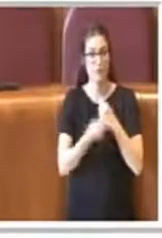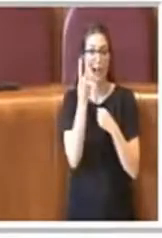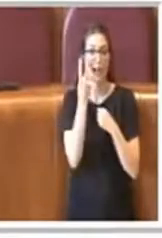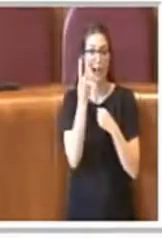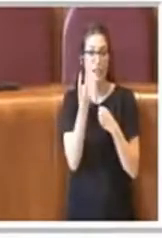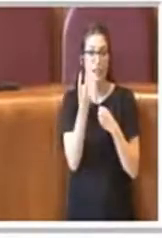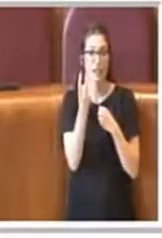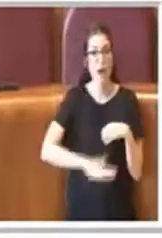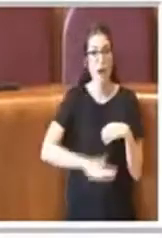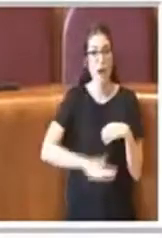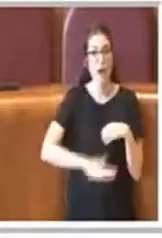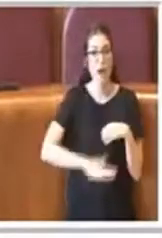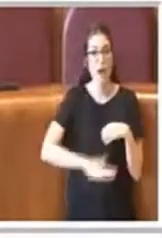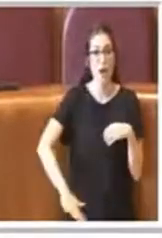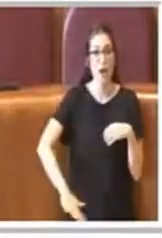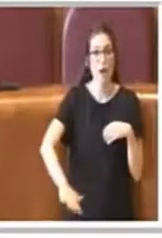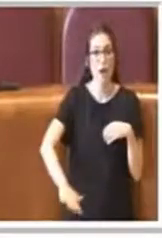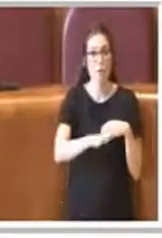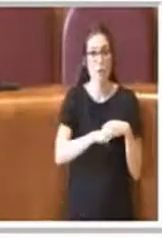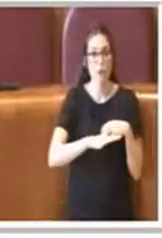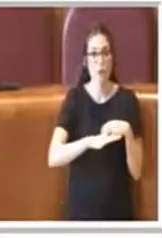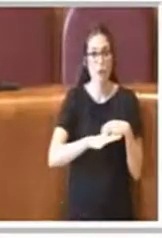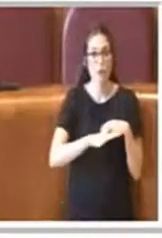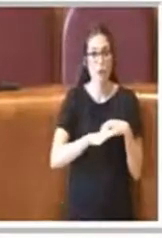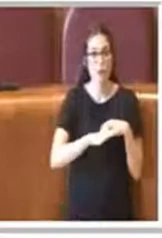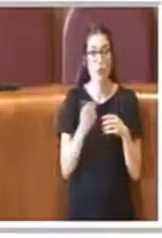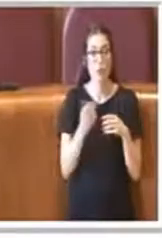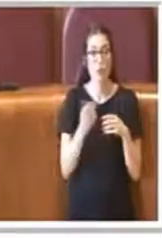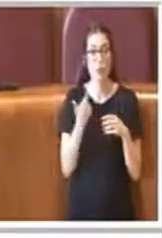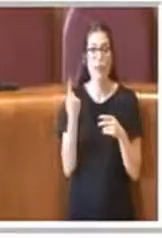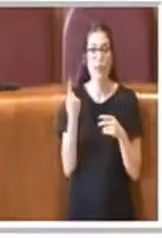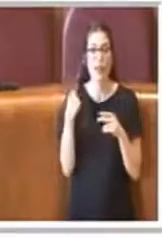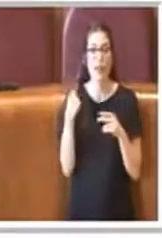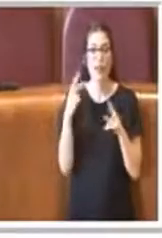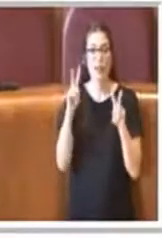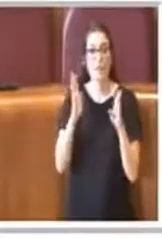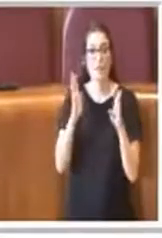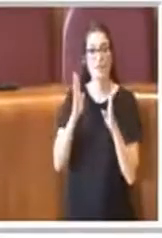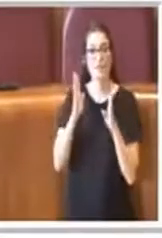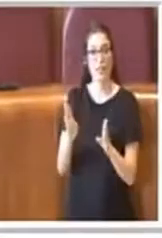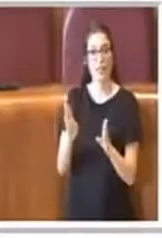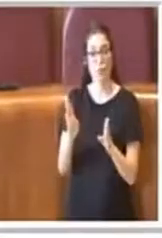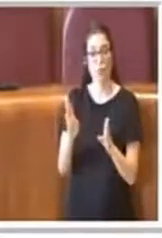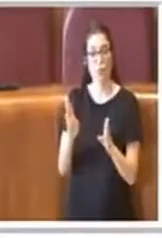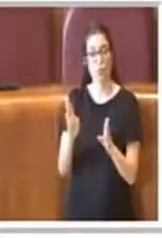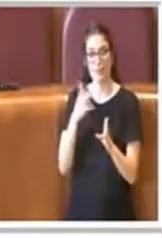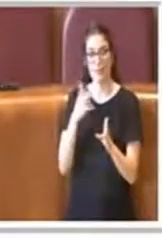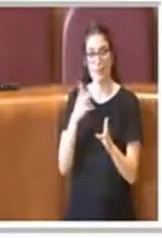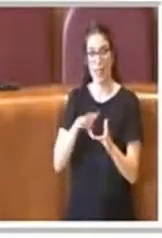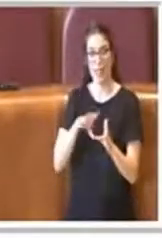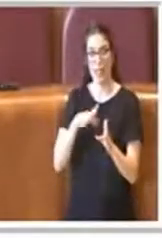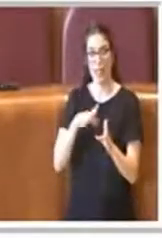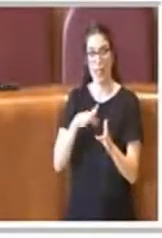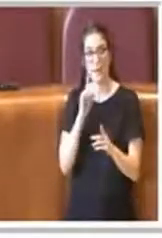un ambito, visto che ieri il tema settore non era piaciuto, quindi comunque un ambito